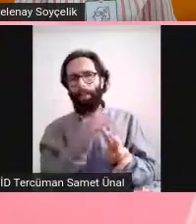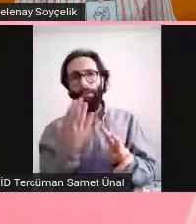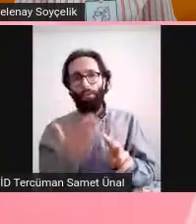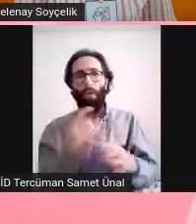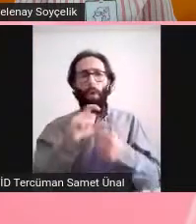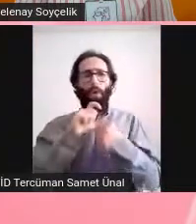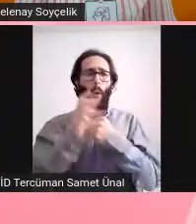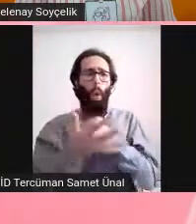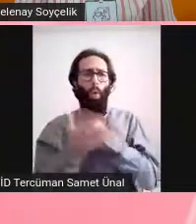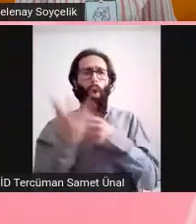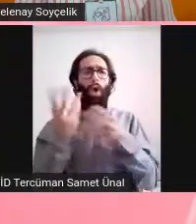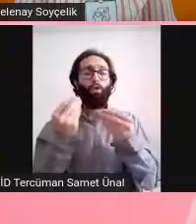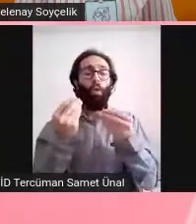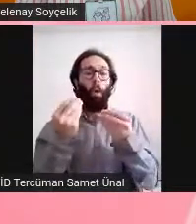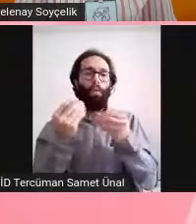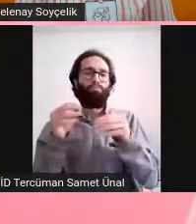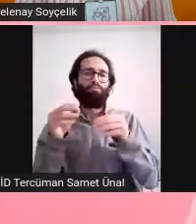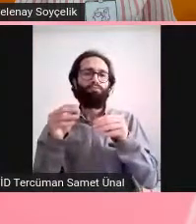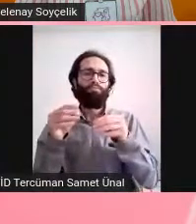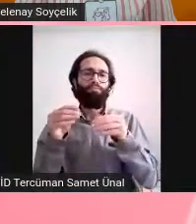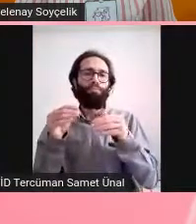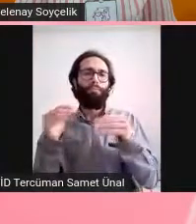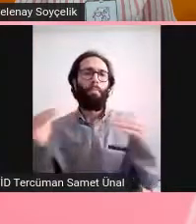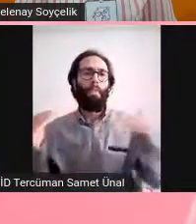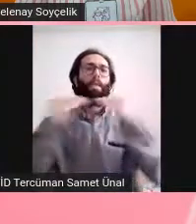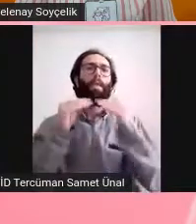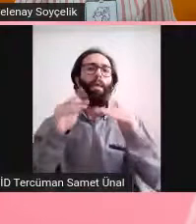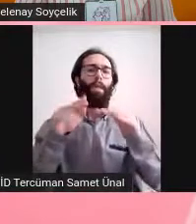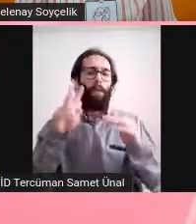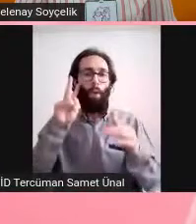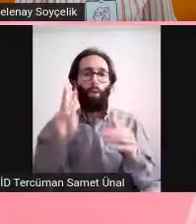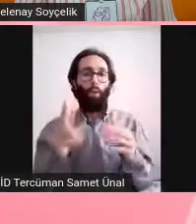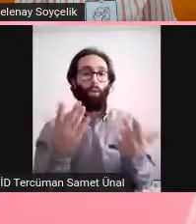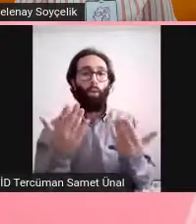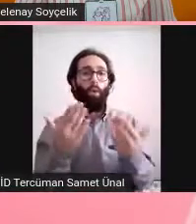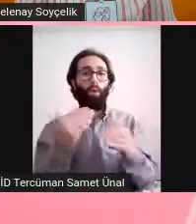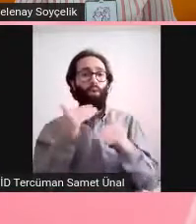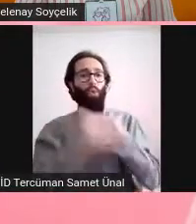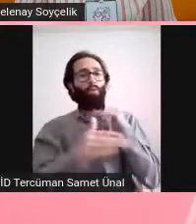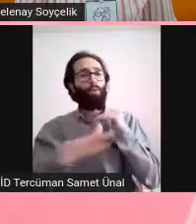yüksek değil ama burada çok toplum genelinde bakıldığı için aslında yüksek oluyor.